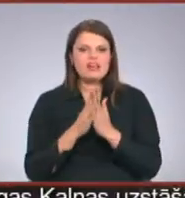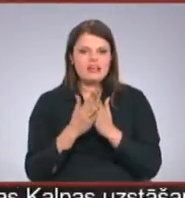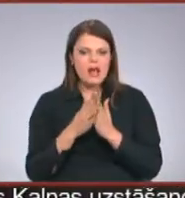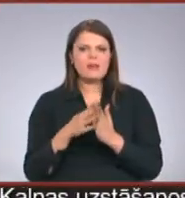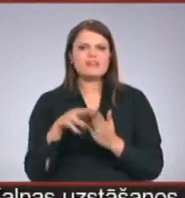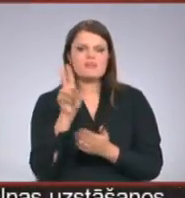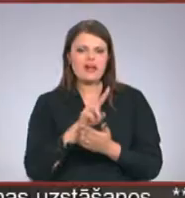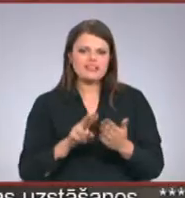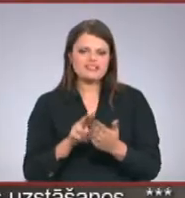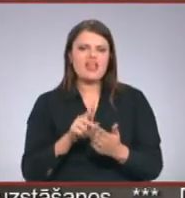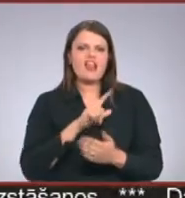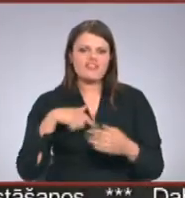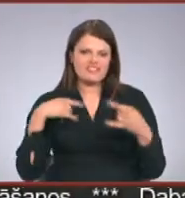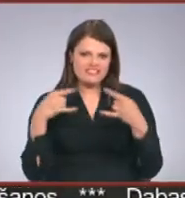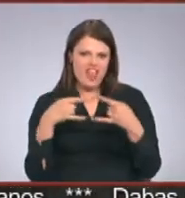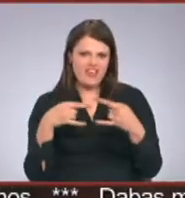Aneta Lesīt un Aivars Arģmanis, Latvijas televīzija.